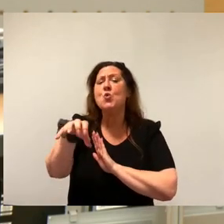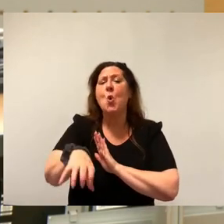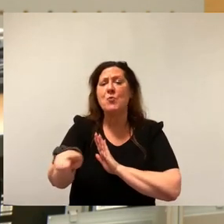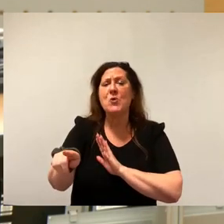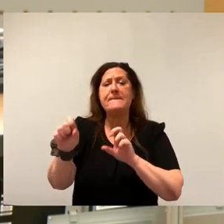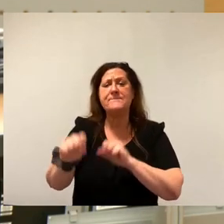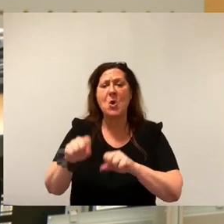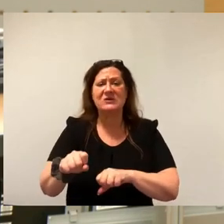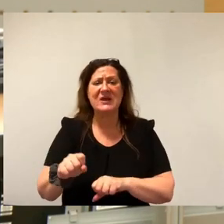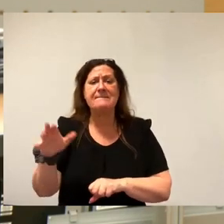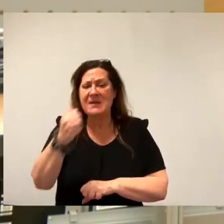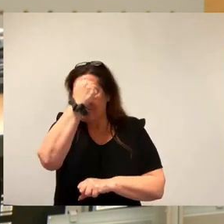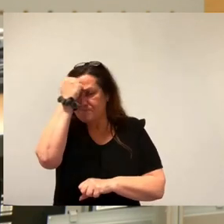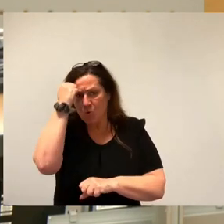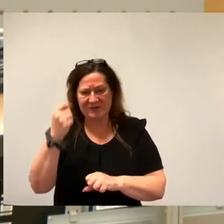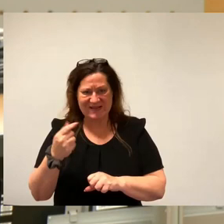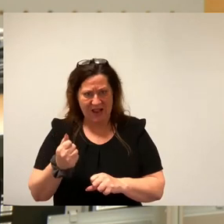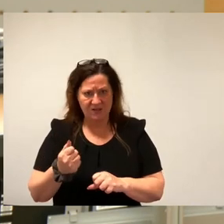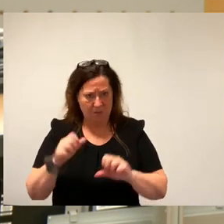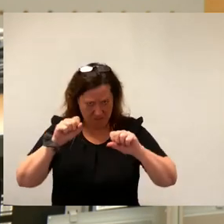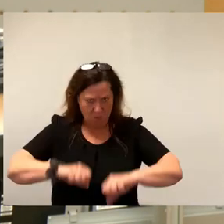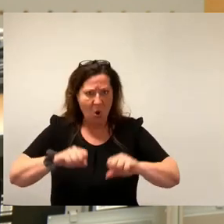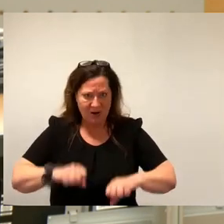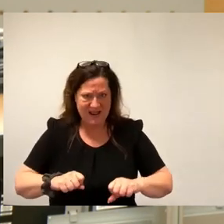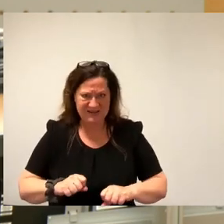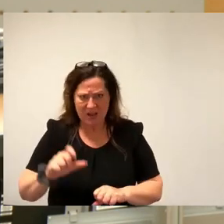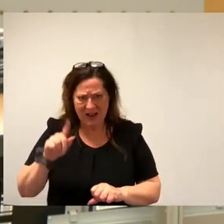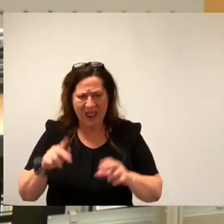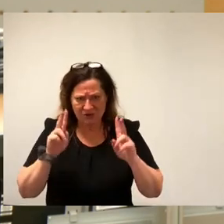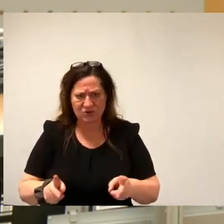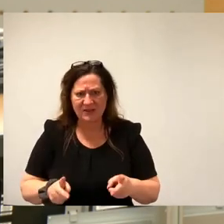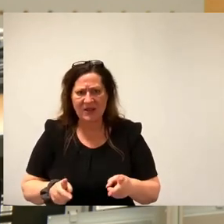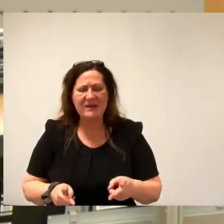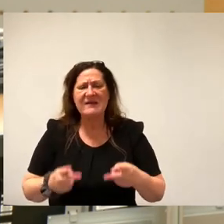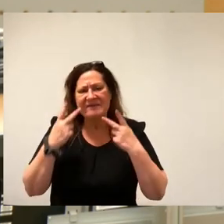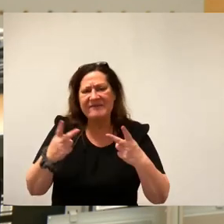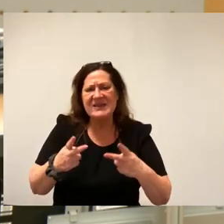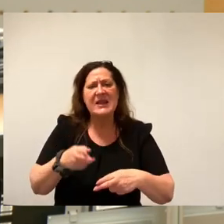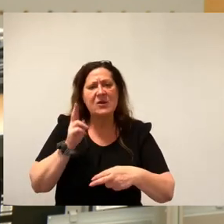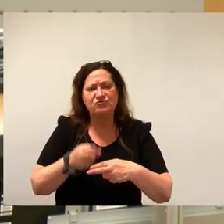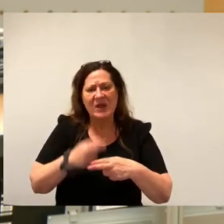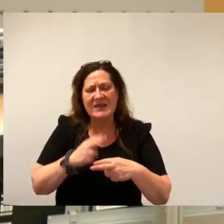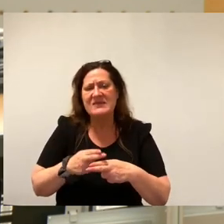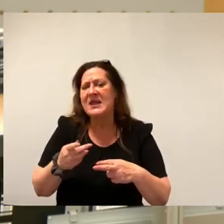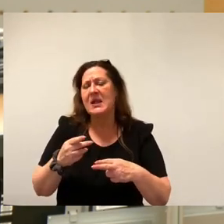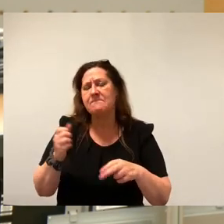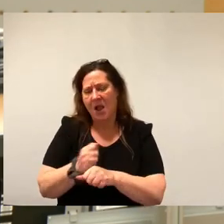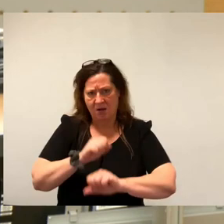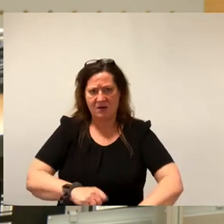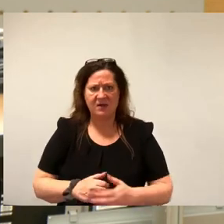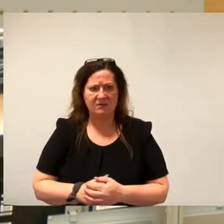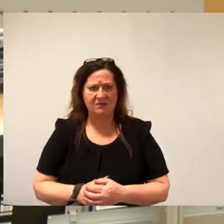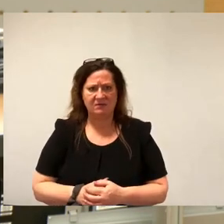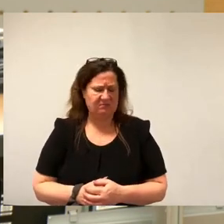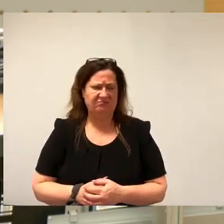Bußgeldern zu gewährleisten, dass auch diese Kleinstädte die statistisch notwendige Anzahl an Antworten bekommen können. Das finde ich jetzt persönlich